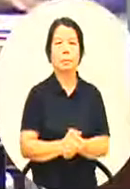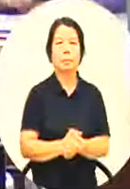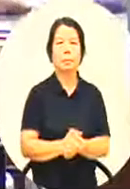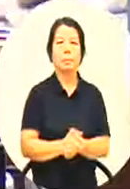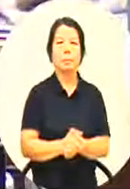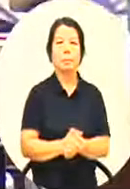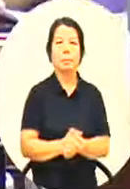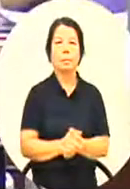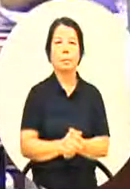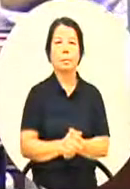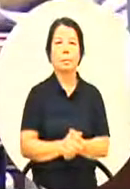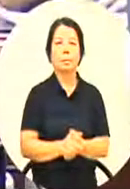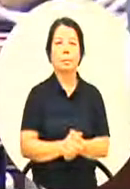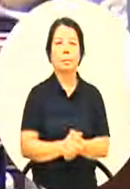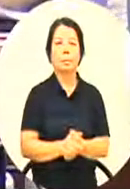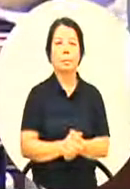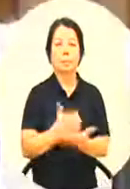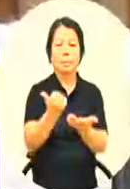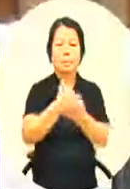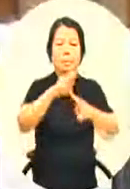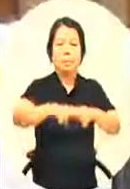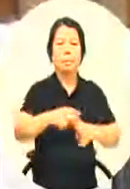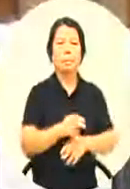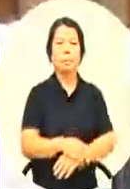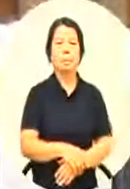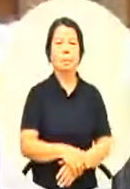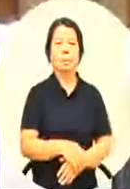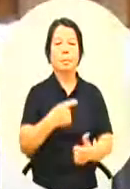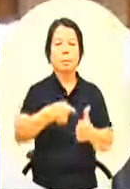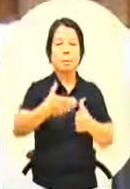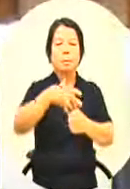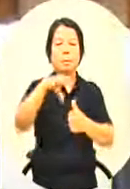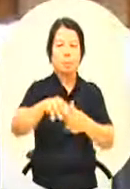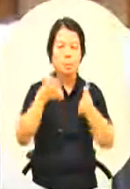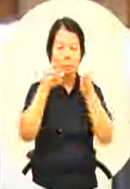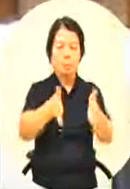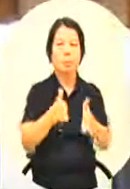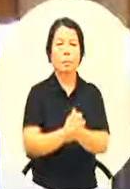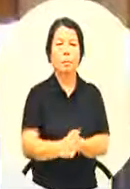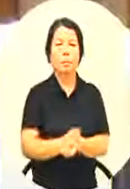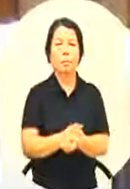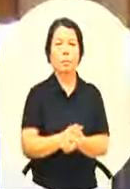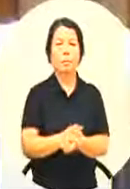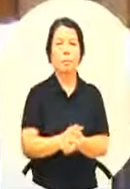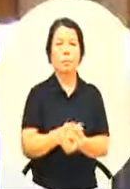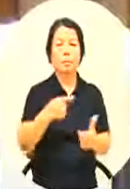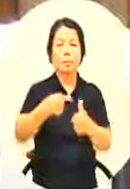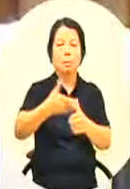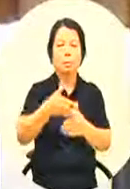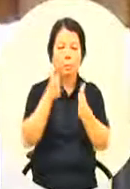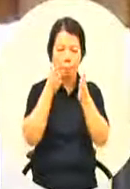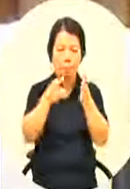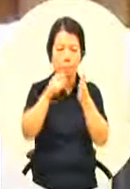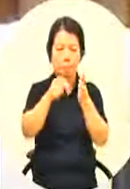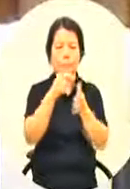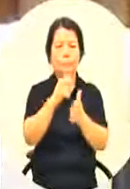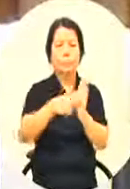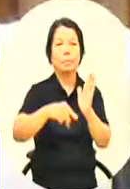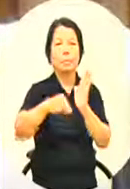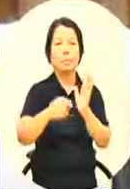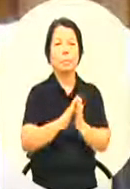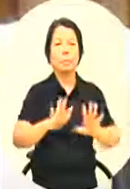继续说您先请坐,其实我在想,就是教育局是针对教育文化的部分我想先谈一下,就是说,